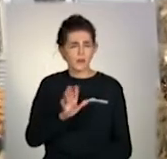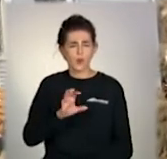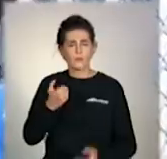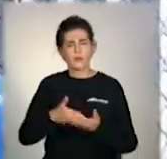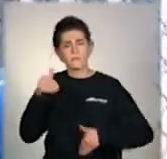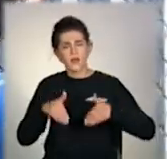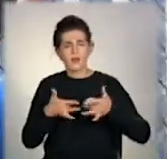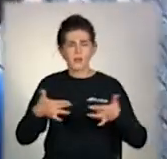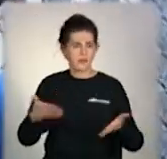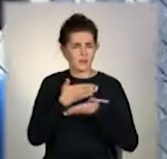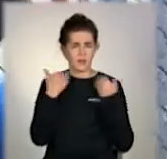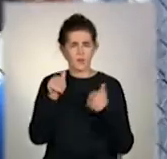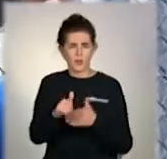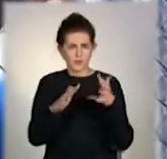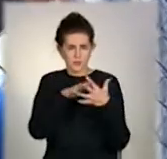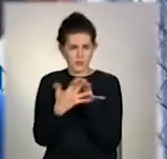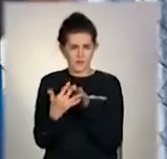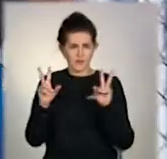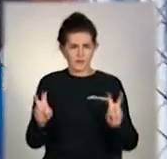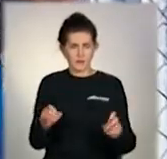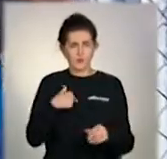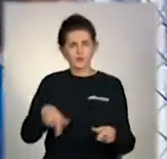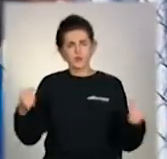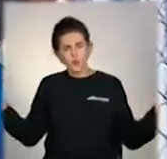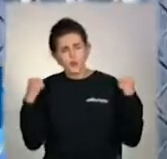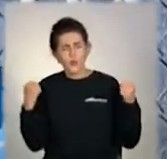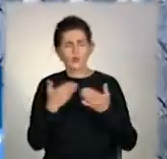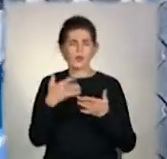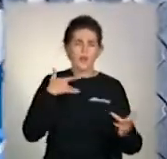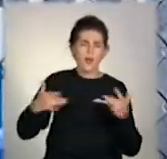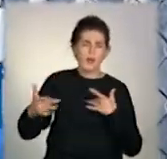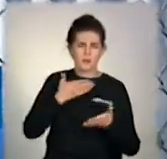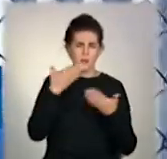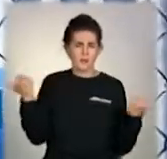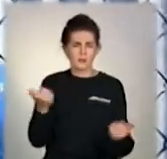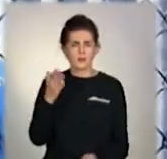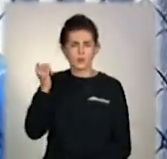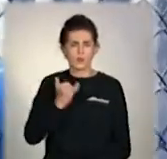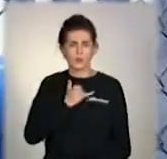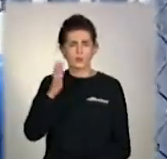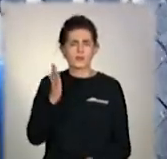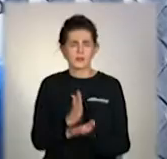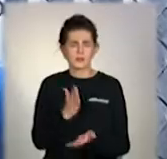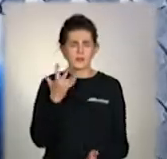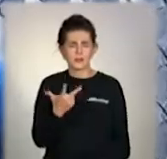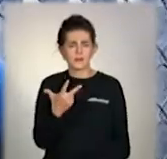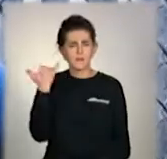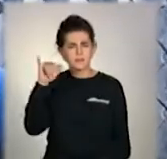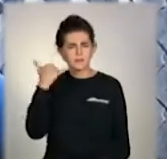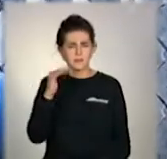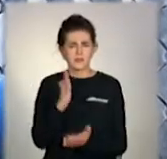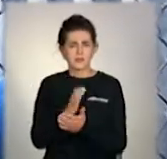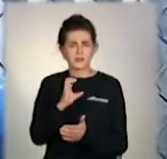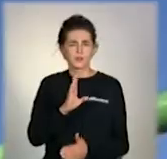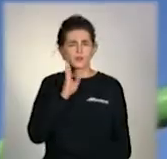балету. Де тут деревня? Фітнес-центр, театр. Так, вона пірита. Три БК мочат